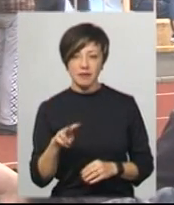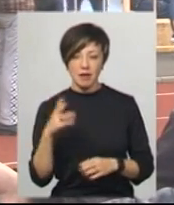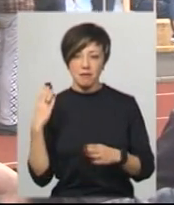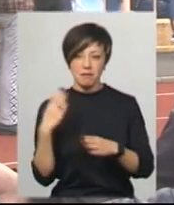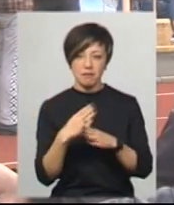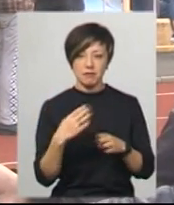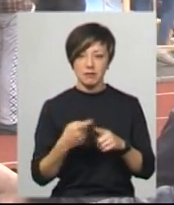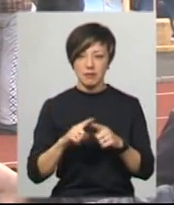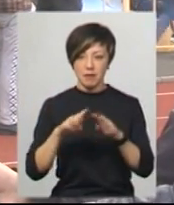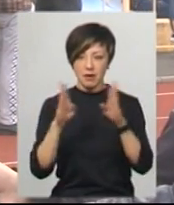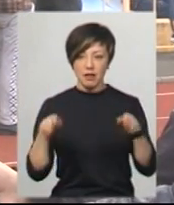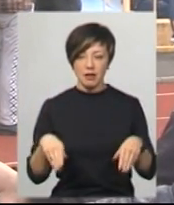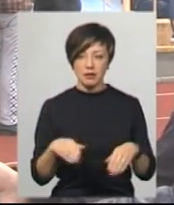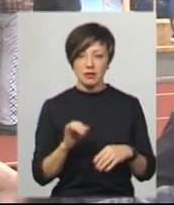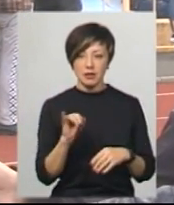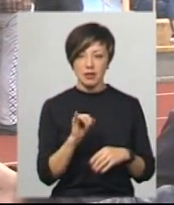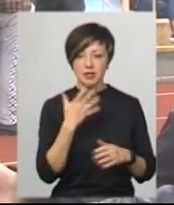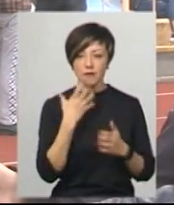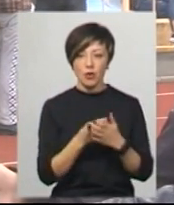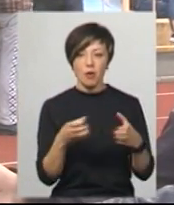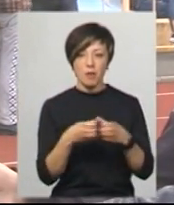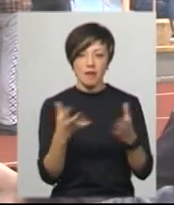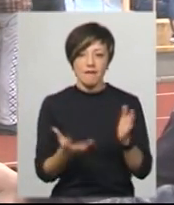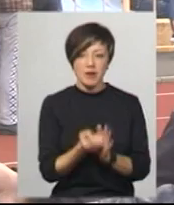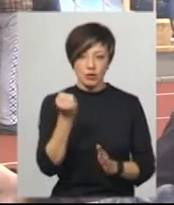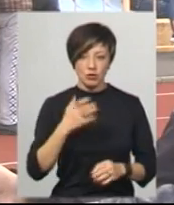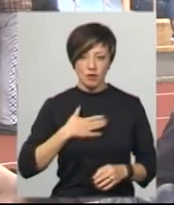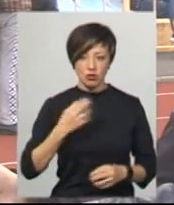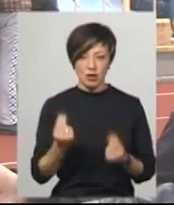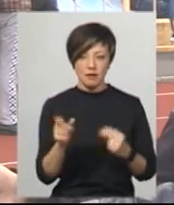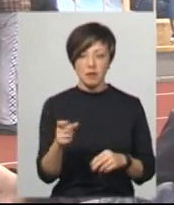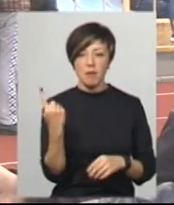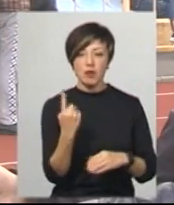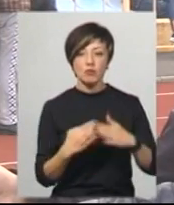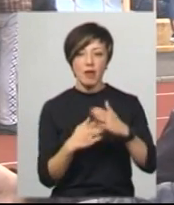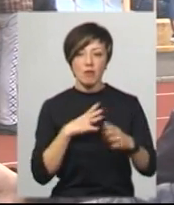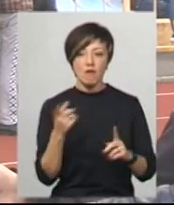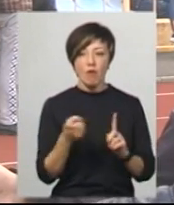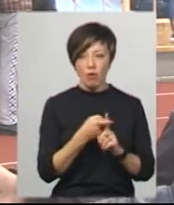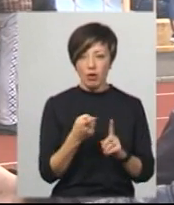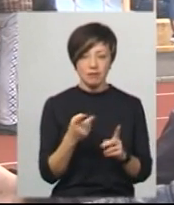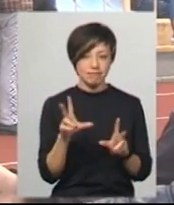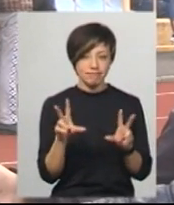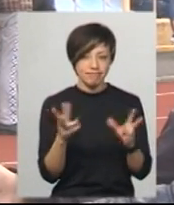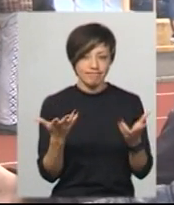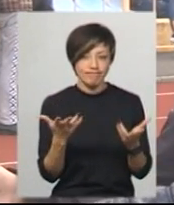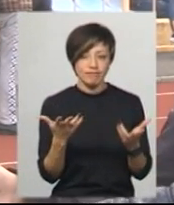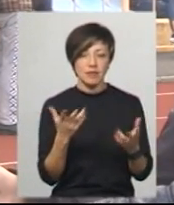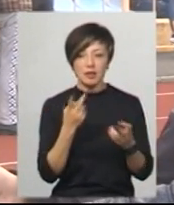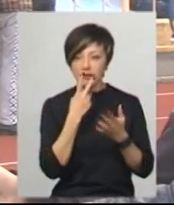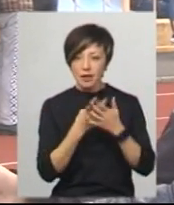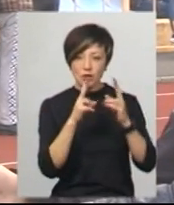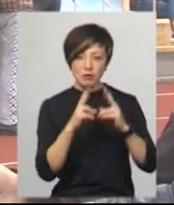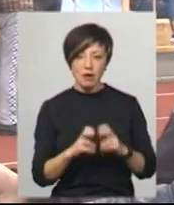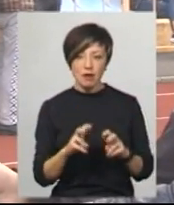і Федоренко два рази виручив свою команду. В першому таймі, на мою думку, був гол. Не знаю, треба буде дивитись, розбиратись